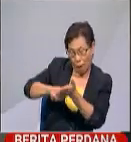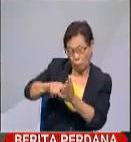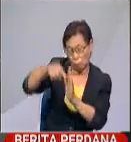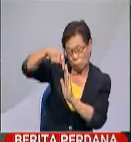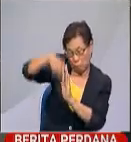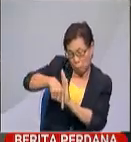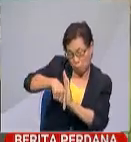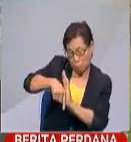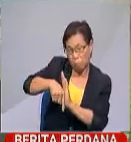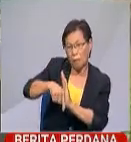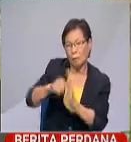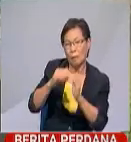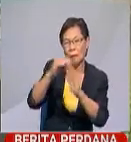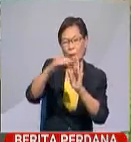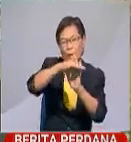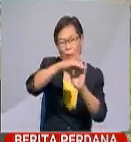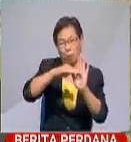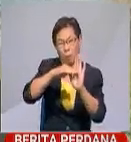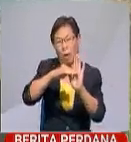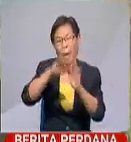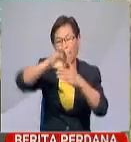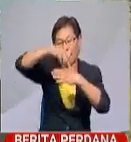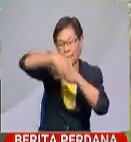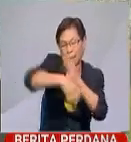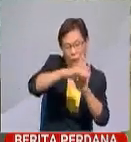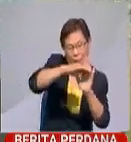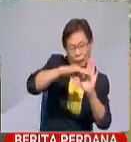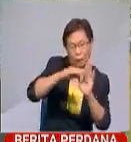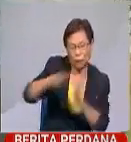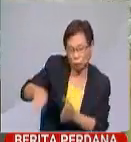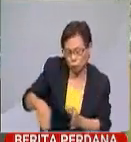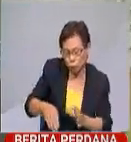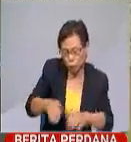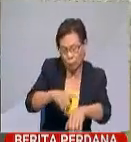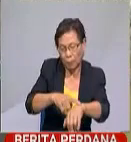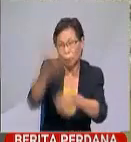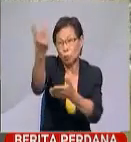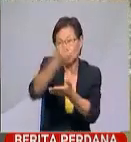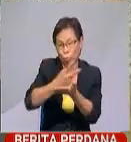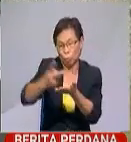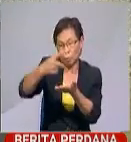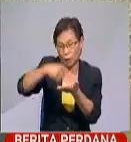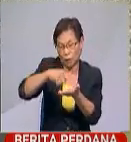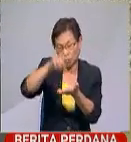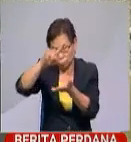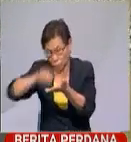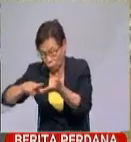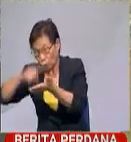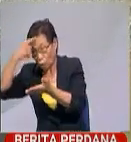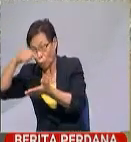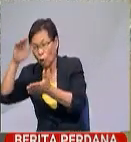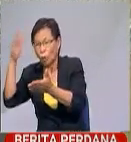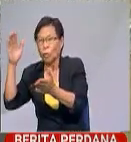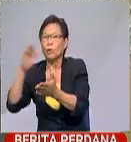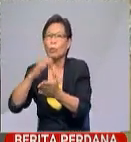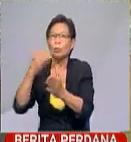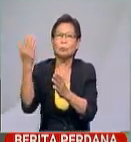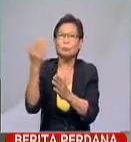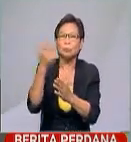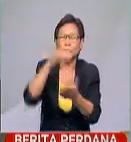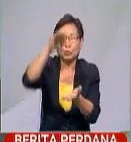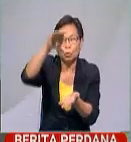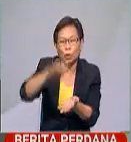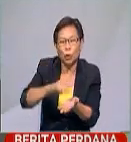dijalankan terhadap paras muka saw empangan dan sungai dalam tempoh dua minggu ini bagi mengurangkan gangguan bekalan air